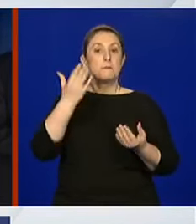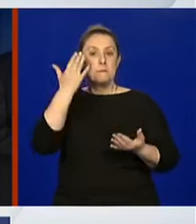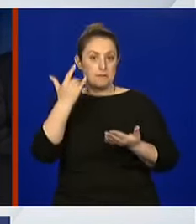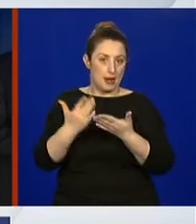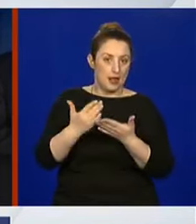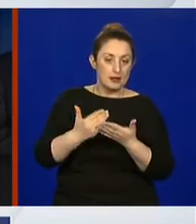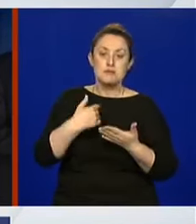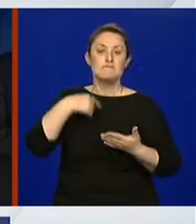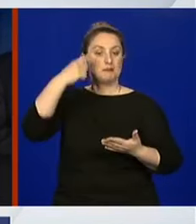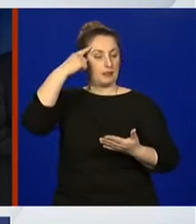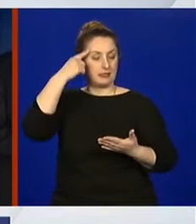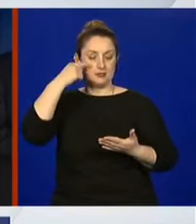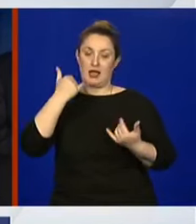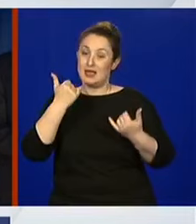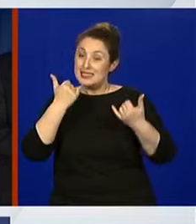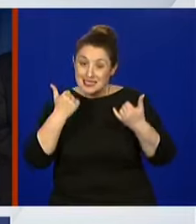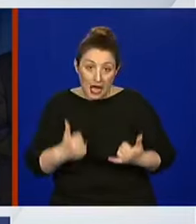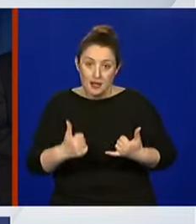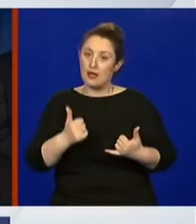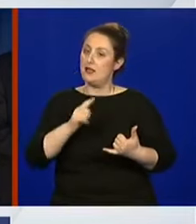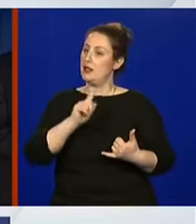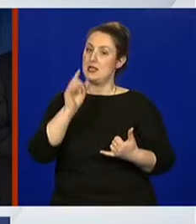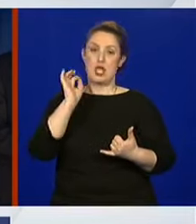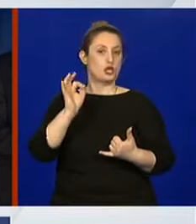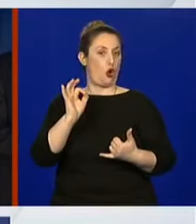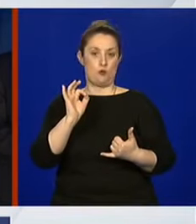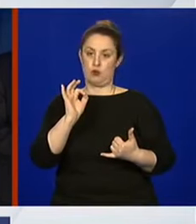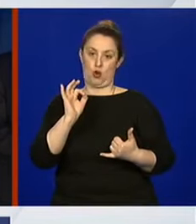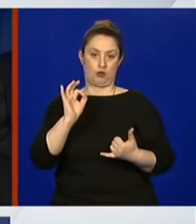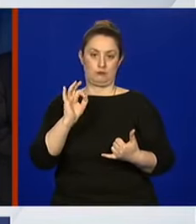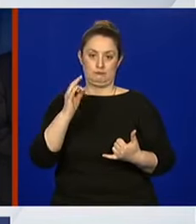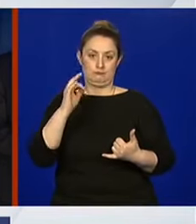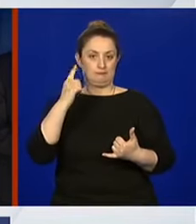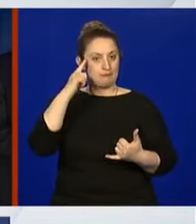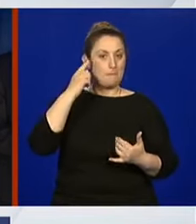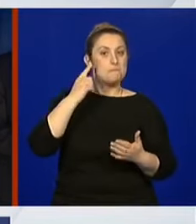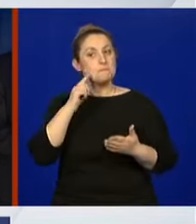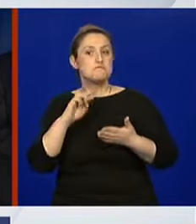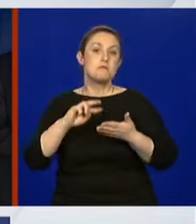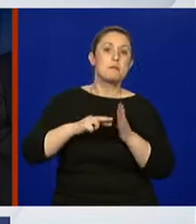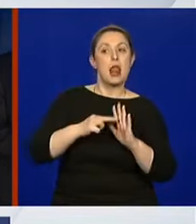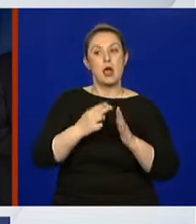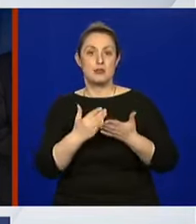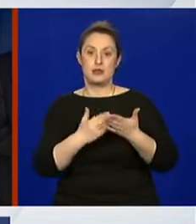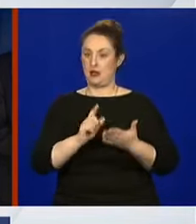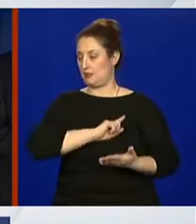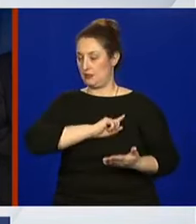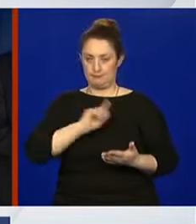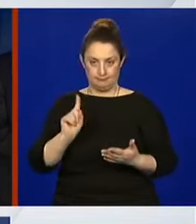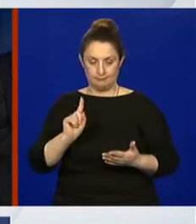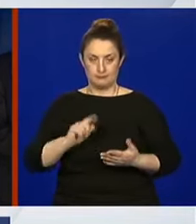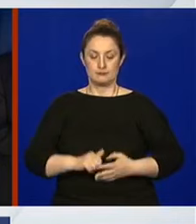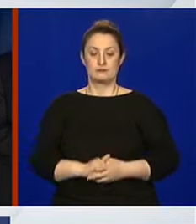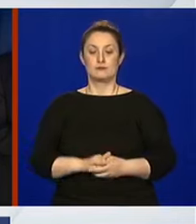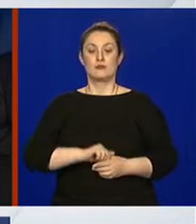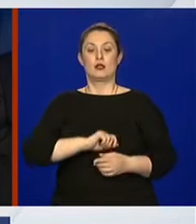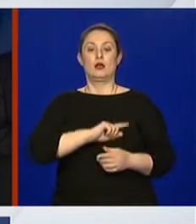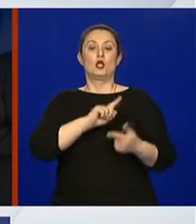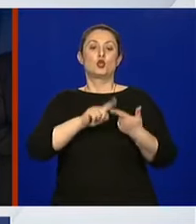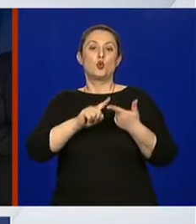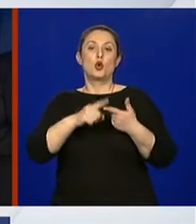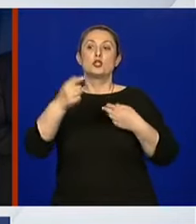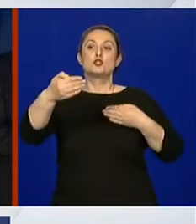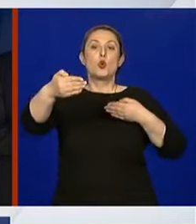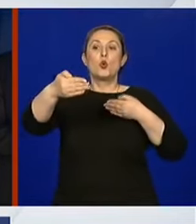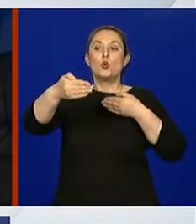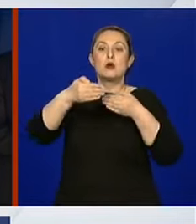nije pametno planirati održavanje takvih festivala. Drugo je ovo nešto kratkoročno, dakle što